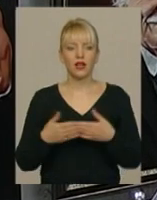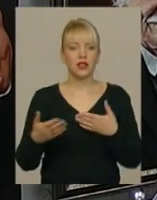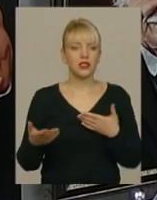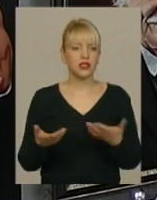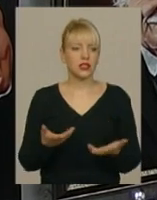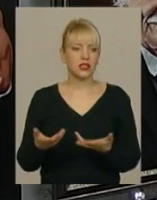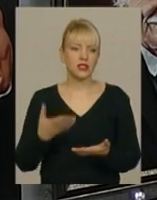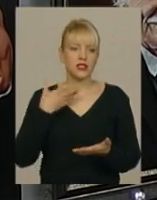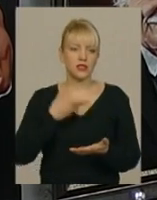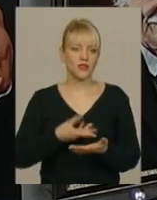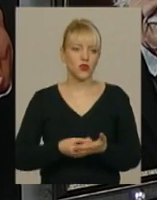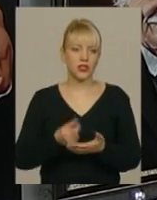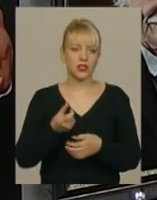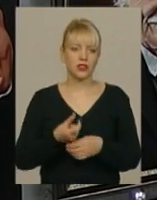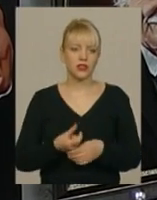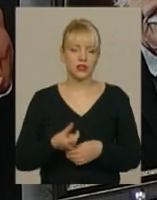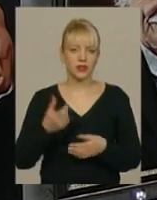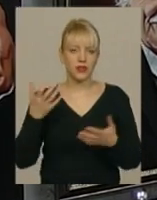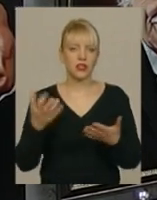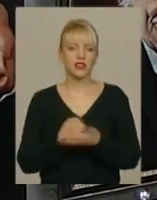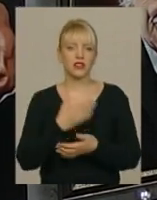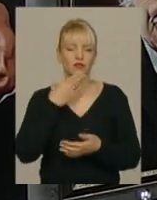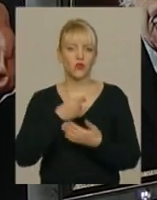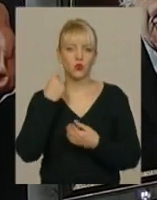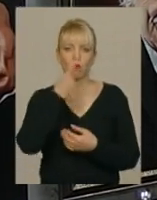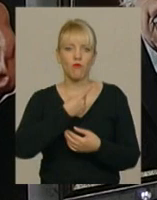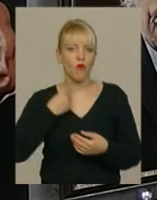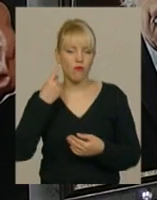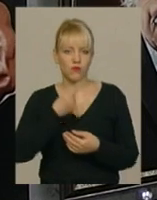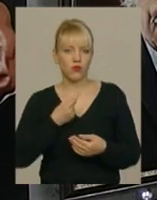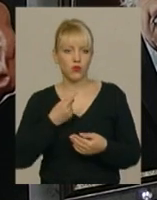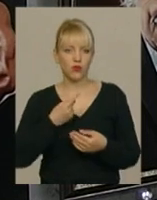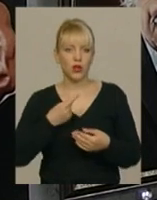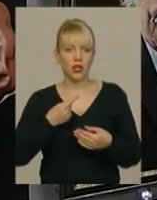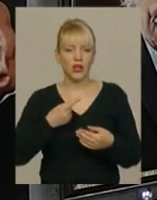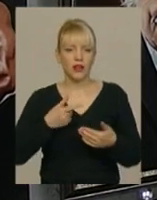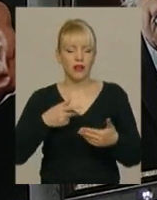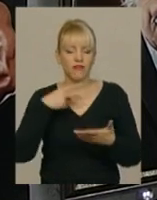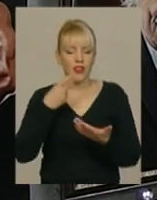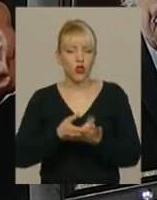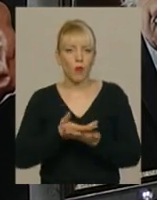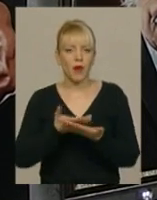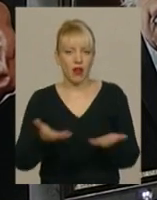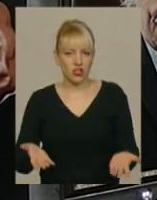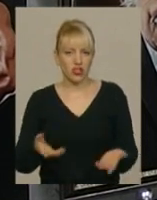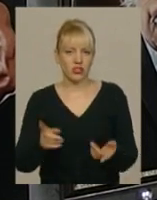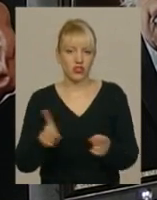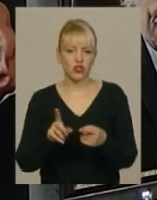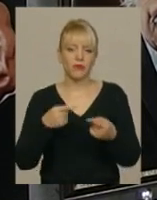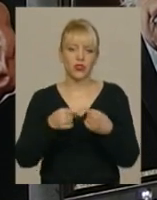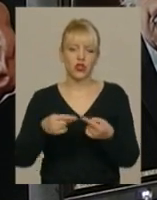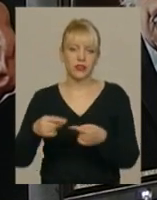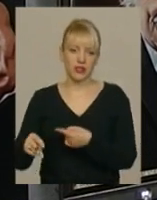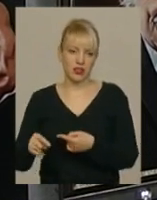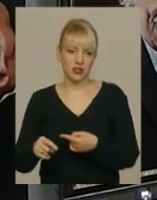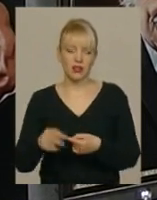свої, найти свою мову зображення, щоб відрізнятися